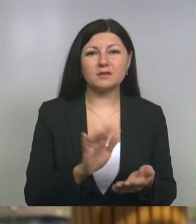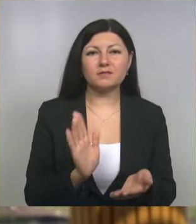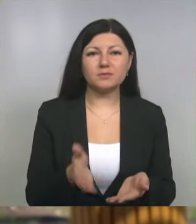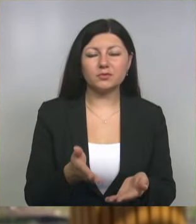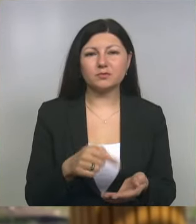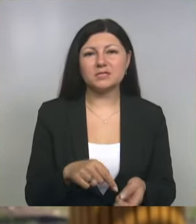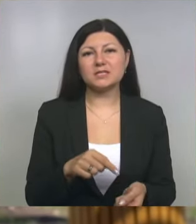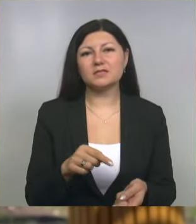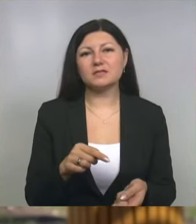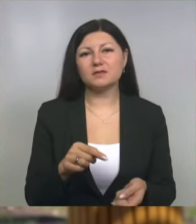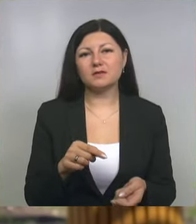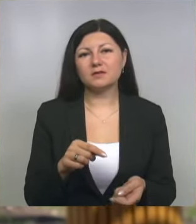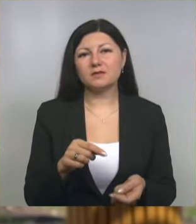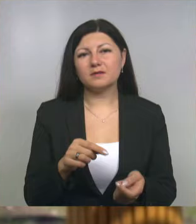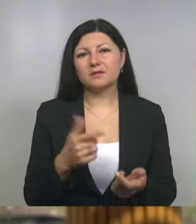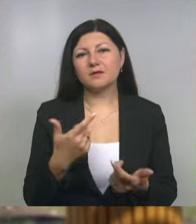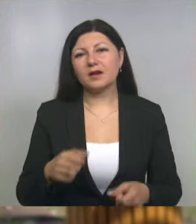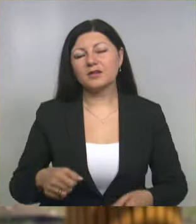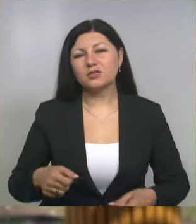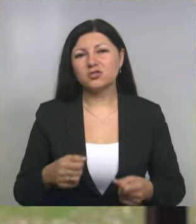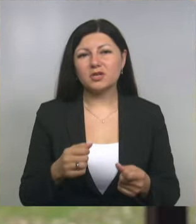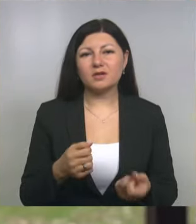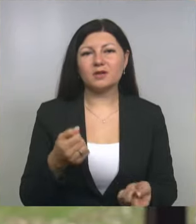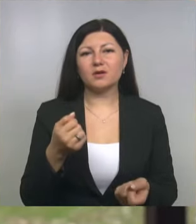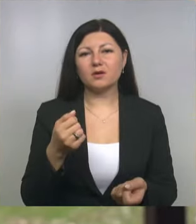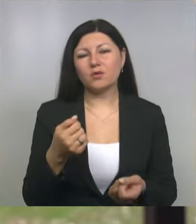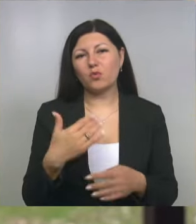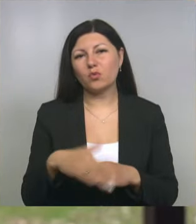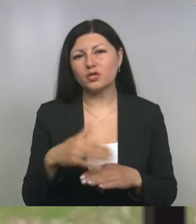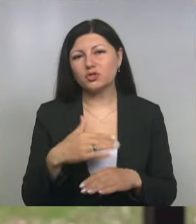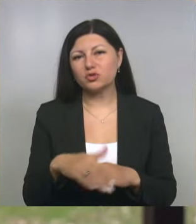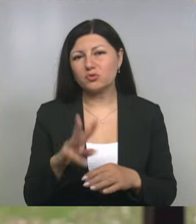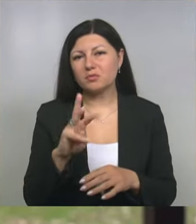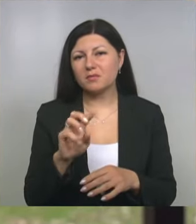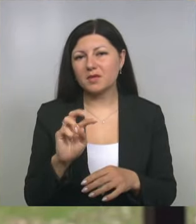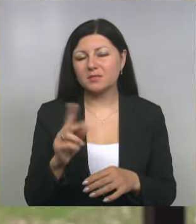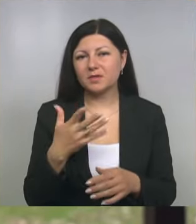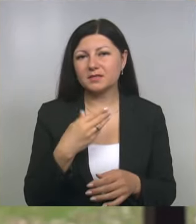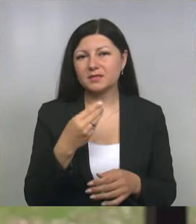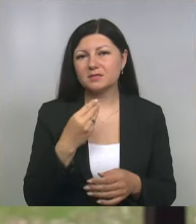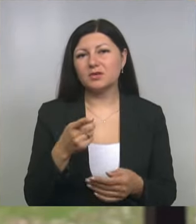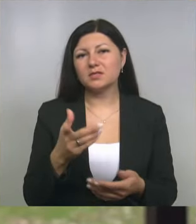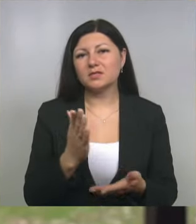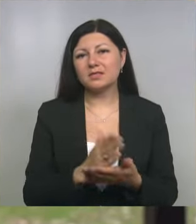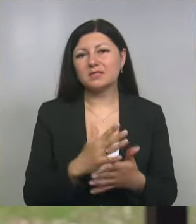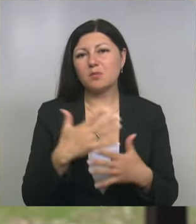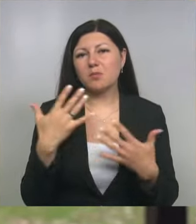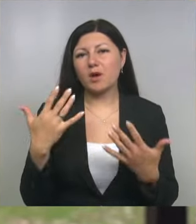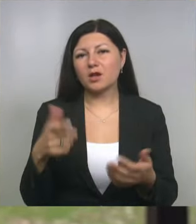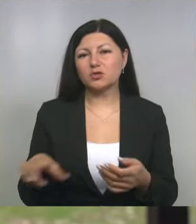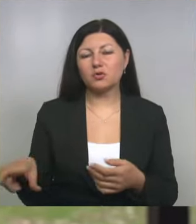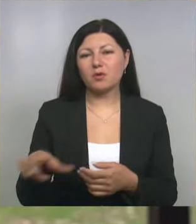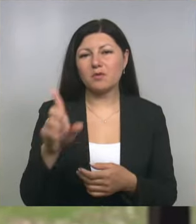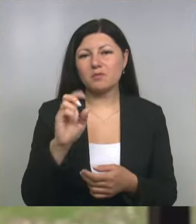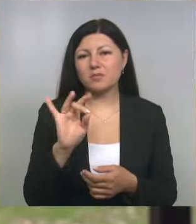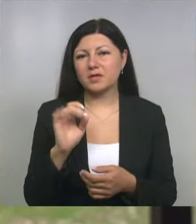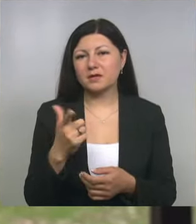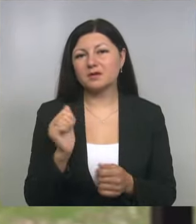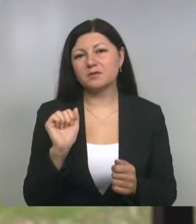где-то качели, где-то уличную мебель. Ну, а мангальные зоны, я думаю, здесь очень большой у нас берег. Мы сможем предусмотреть, где это будет